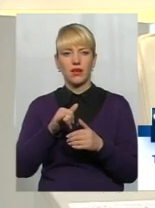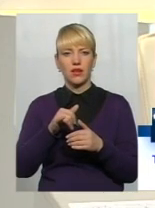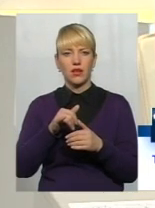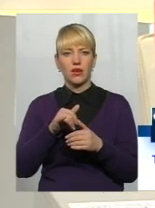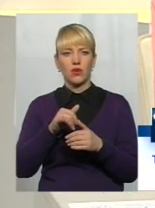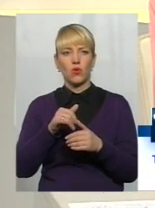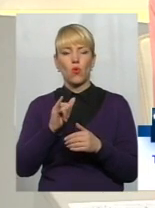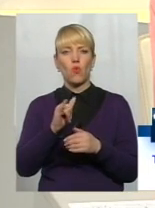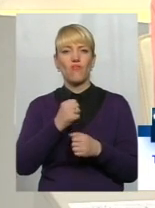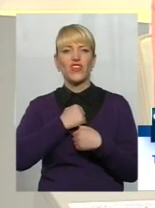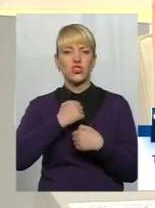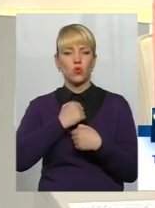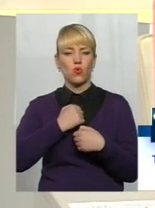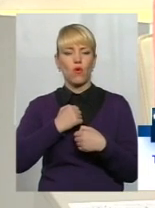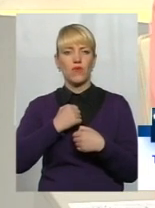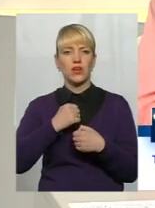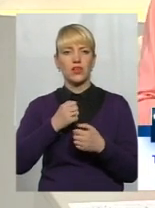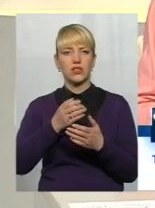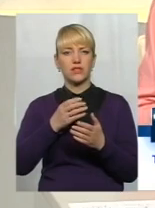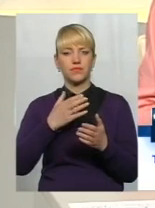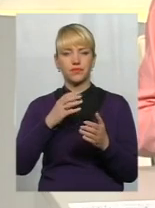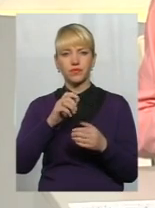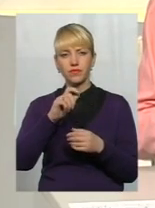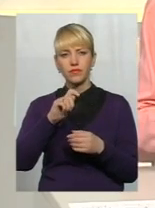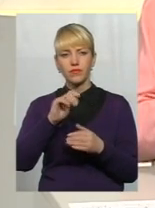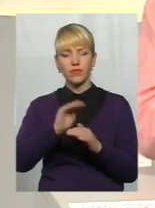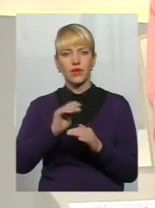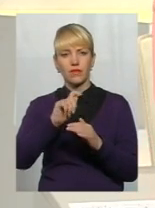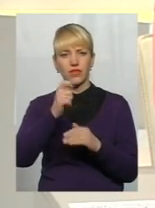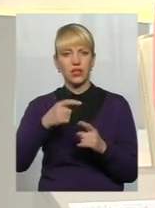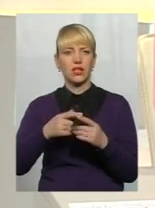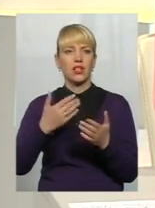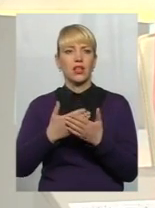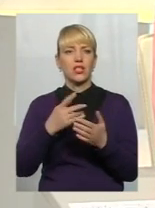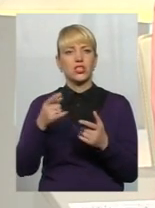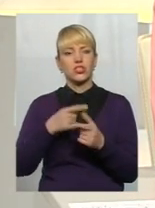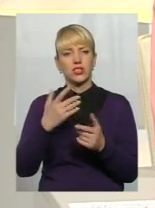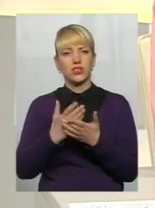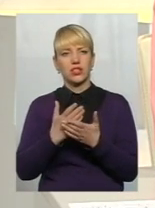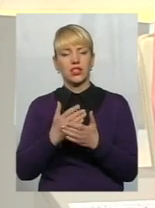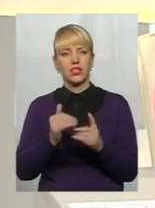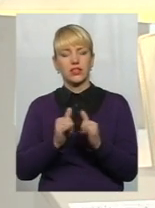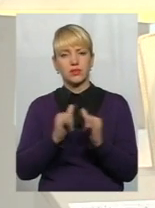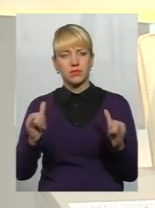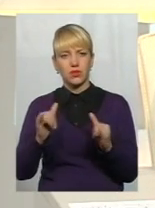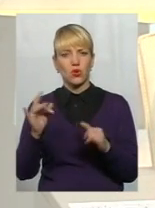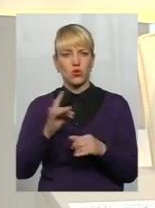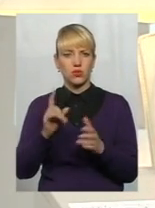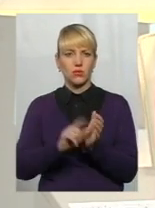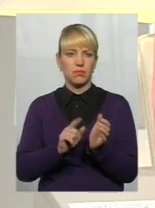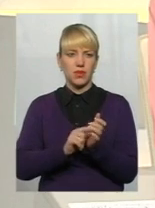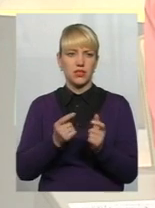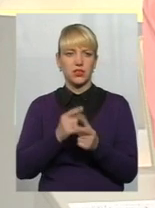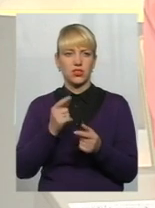військовослужбовців, чи відбулося збільшення розмірів пенсій тут, чи ні, в зв'язку